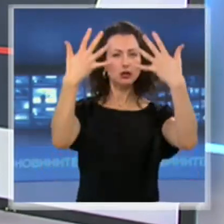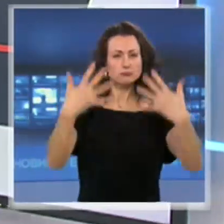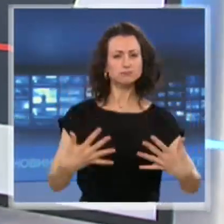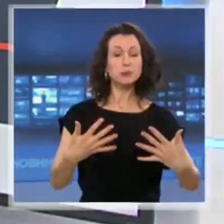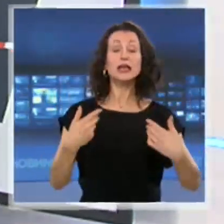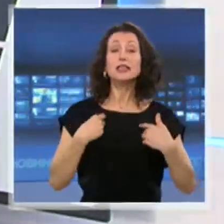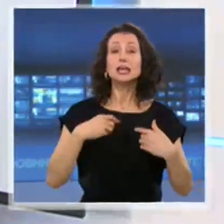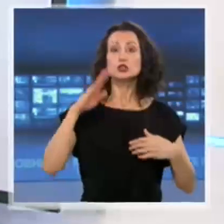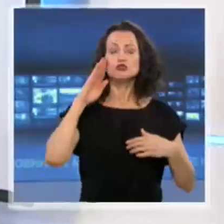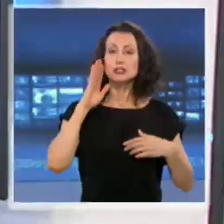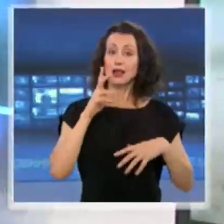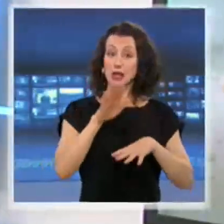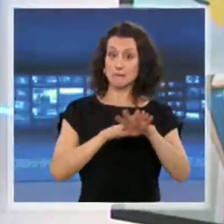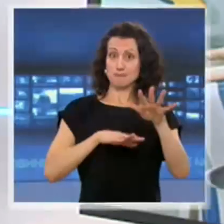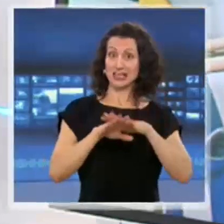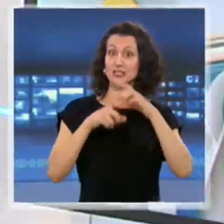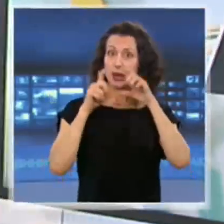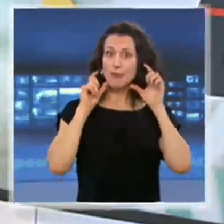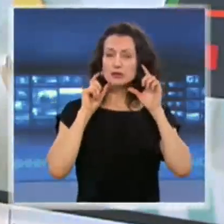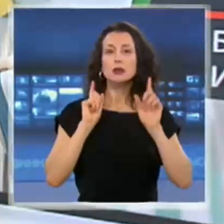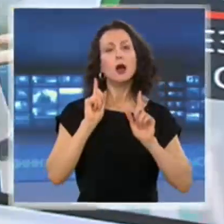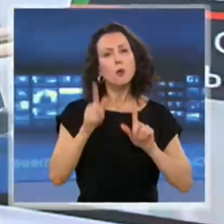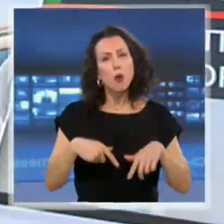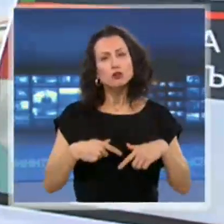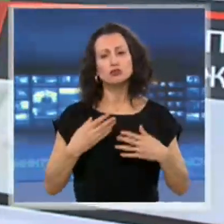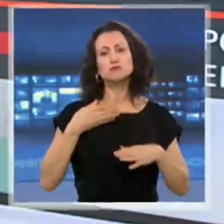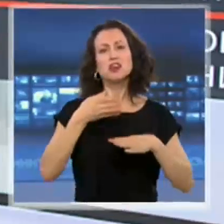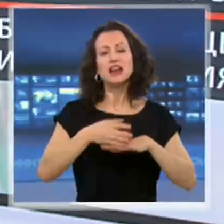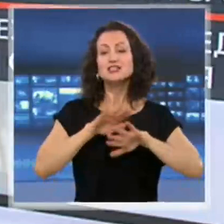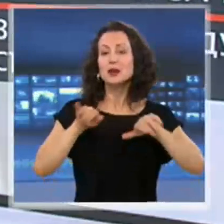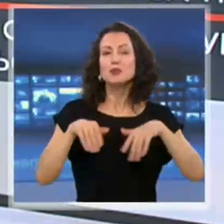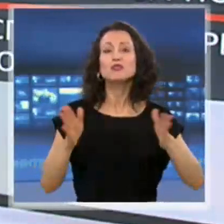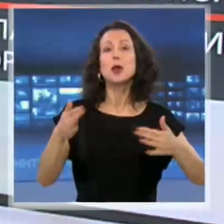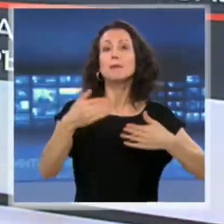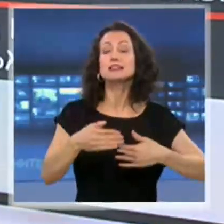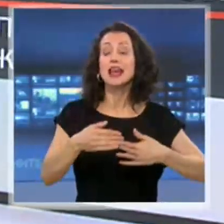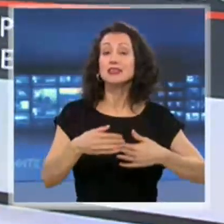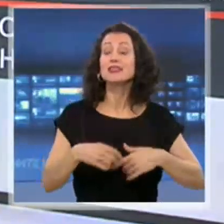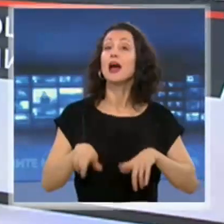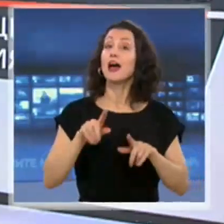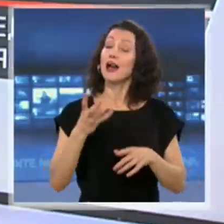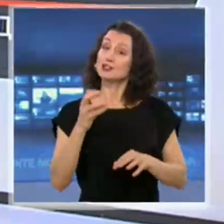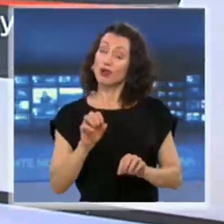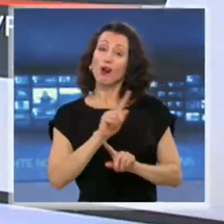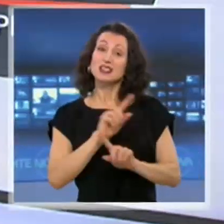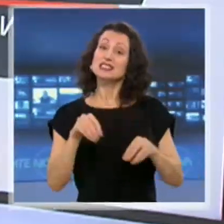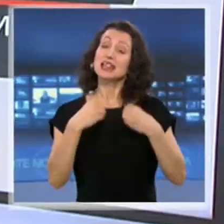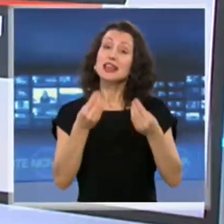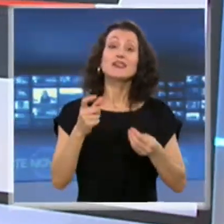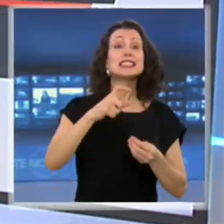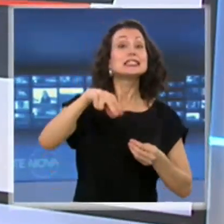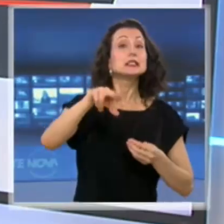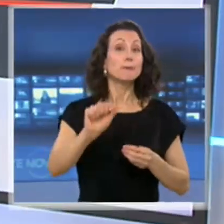ръкавици. Разрешава се ползването на басейни, включително минерални, но не се разрешават спа процедури и спа съоръжение.